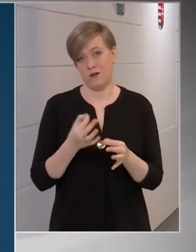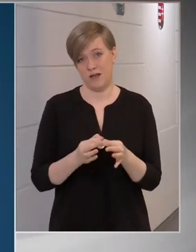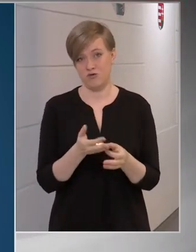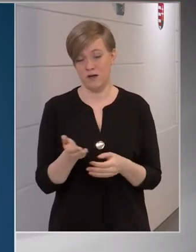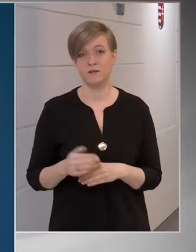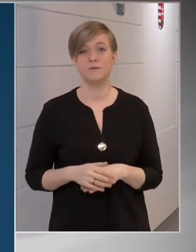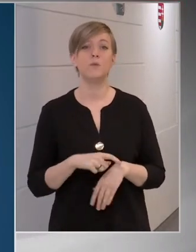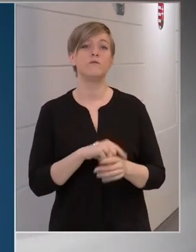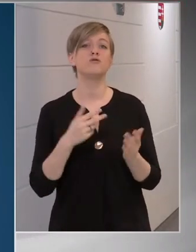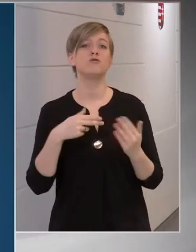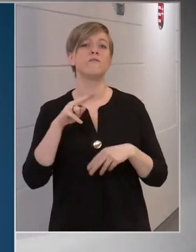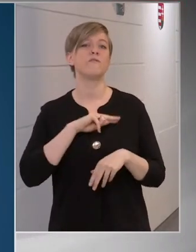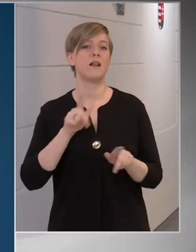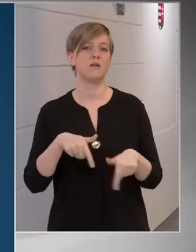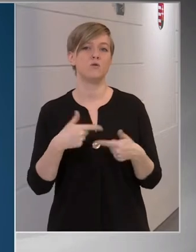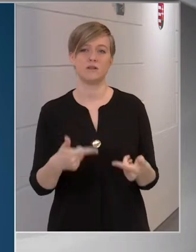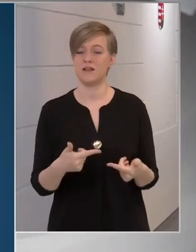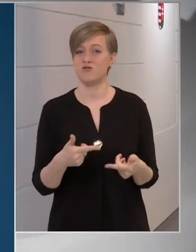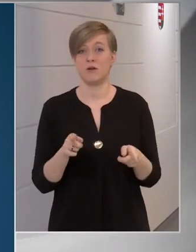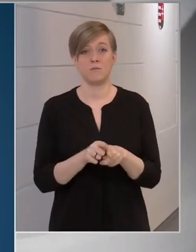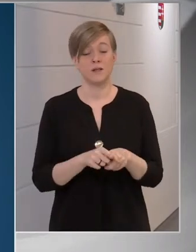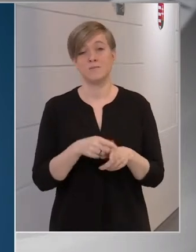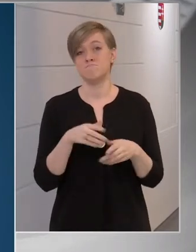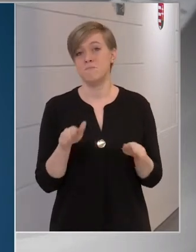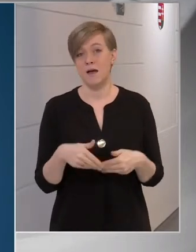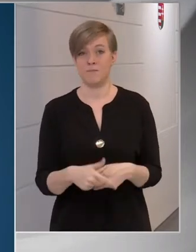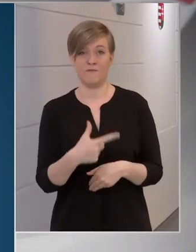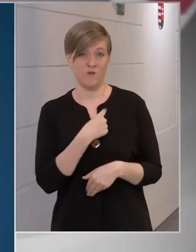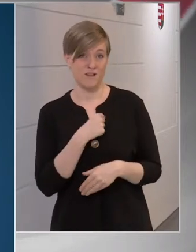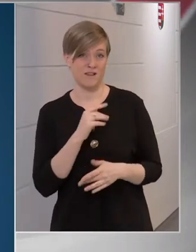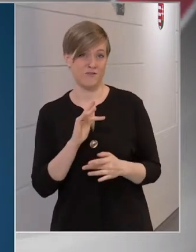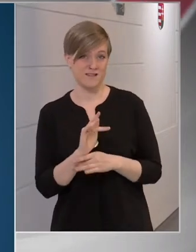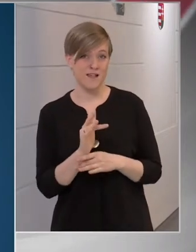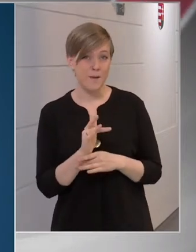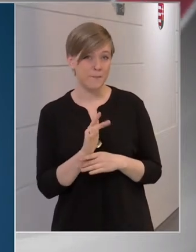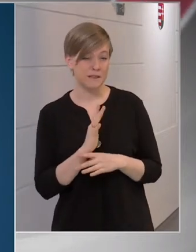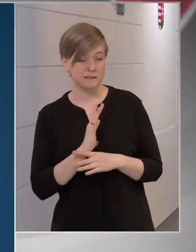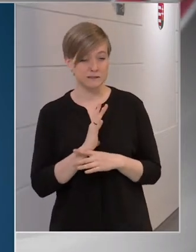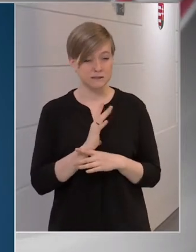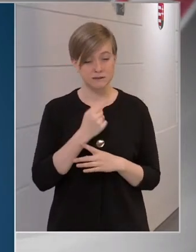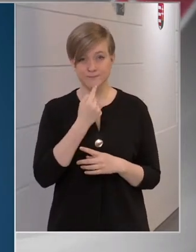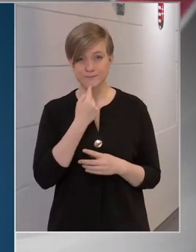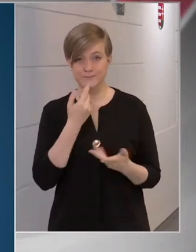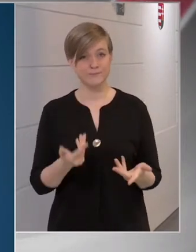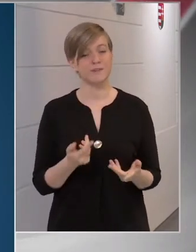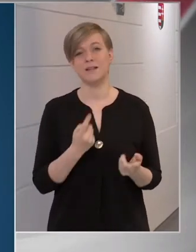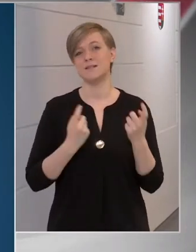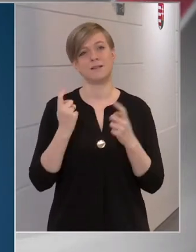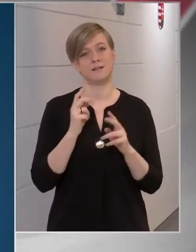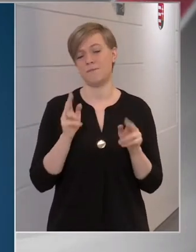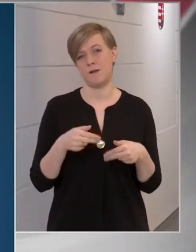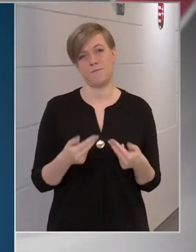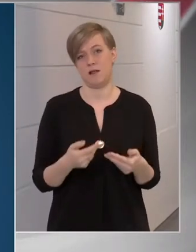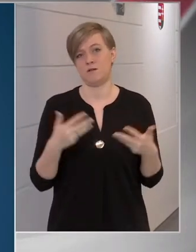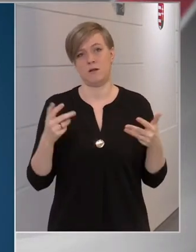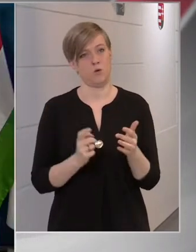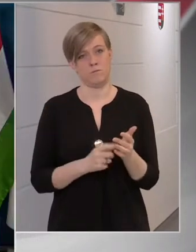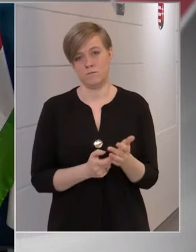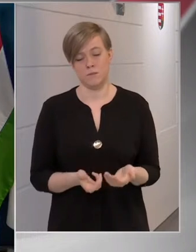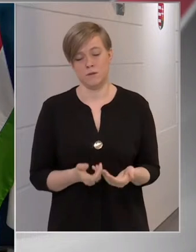Tehát egy orvos nagyobb felelőtlenséget, mint hogy bármilyen vakcinával szembeni kétségeit hangoztatja, szerintem nem követhet el.